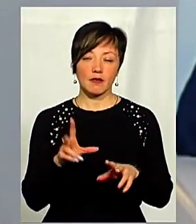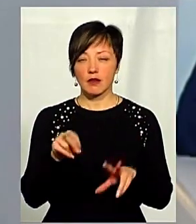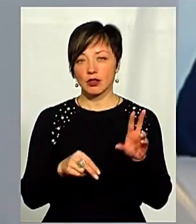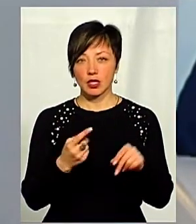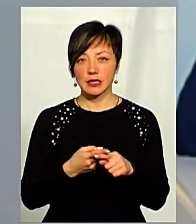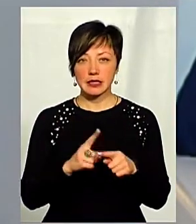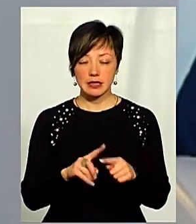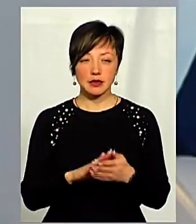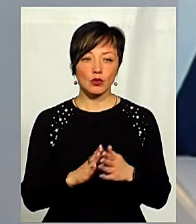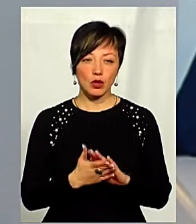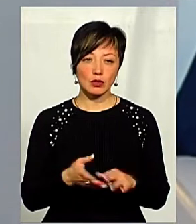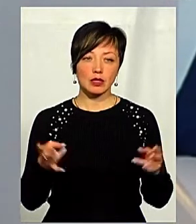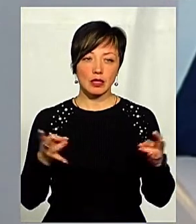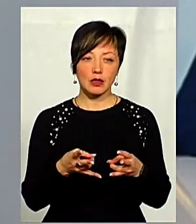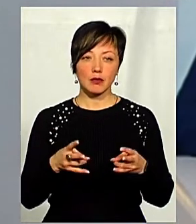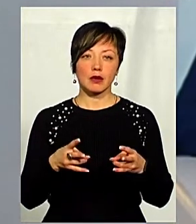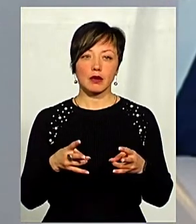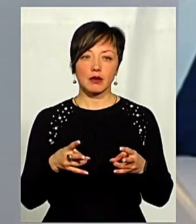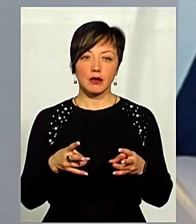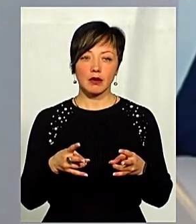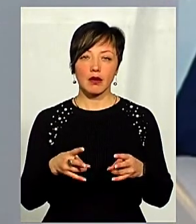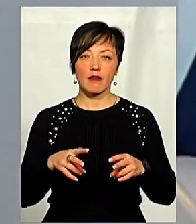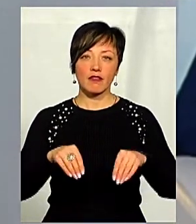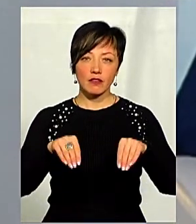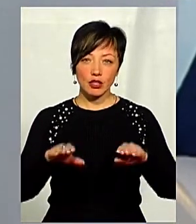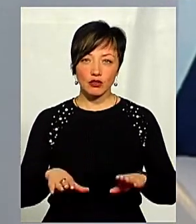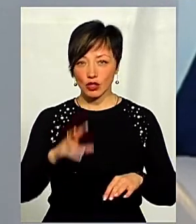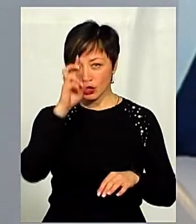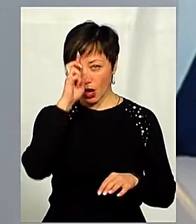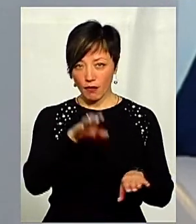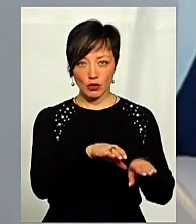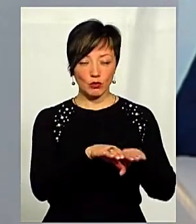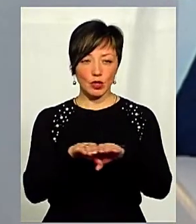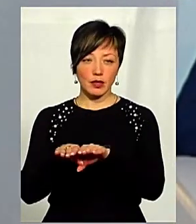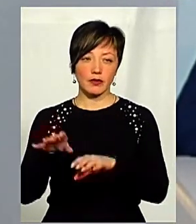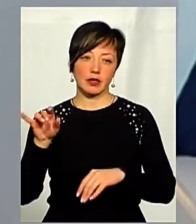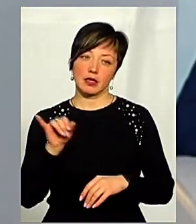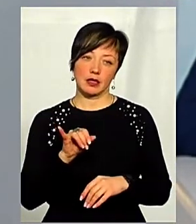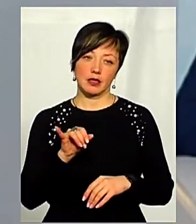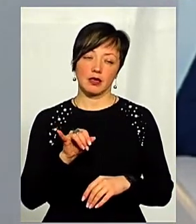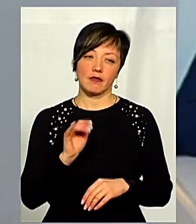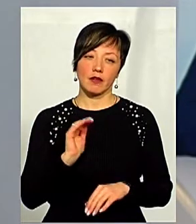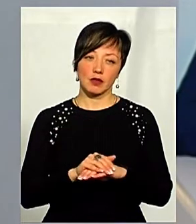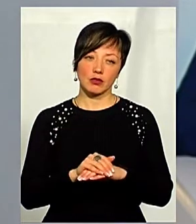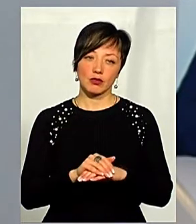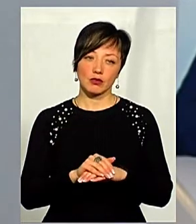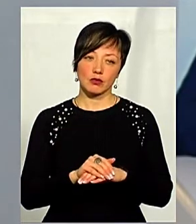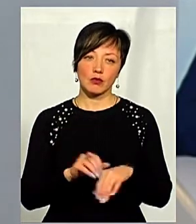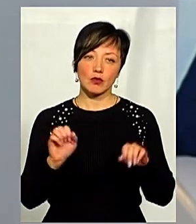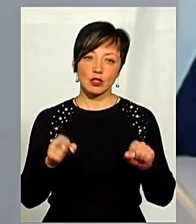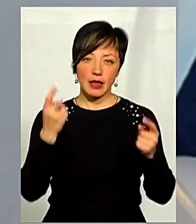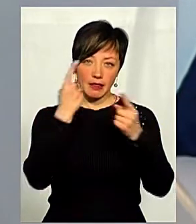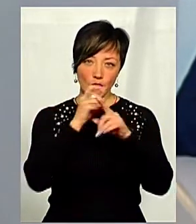просто та ситуація, яку треба виправляти на комплексному рівні, в загальнодержавному рівні, і, де-факто, можливо,